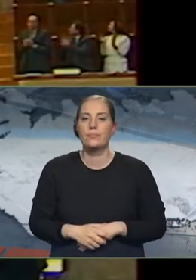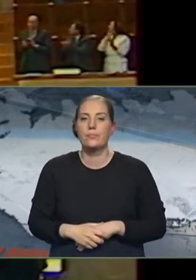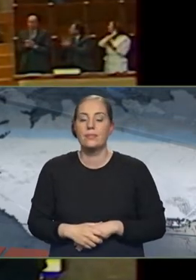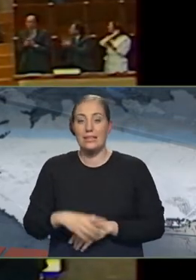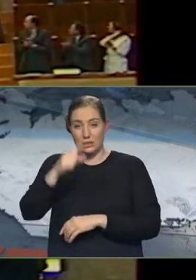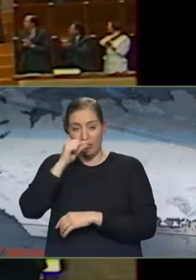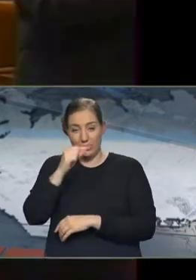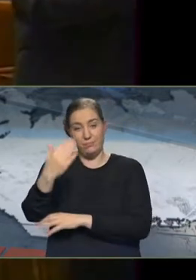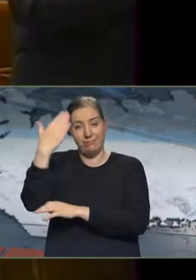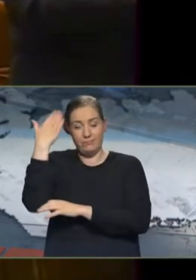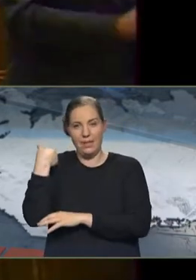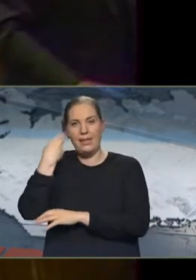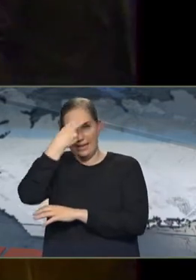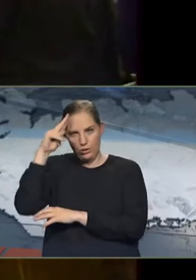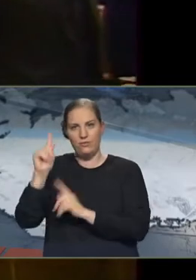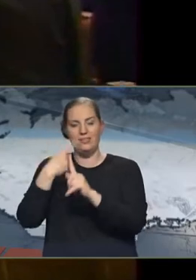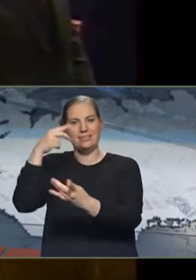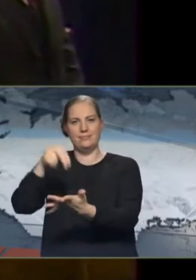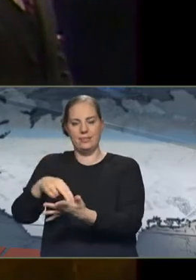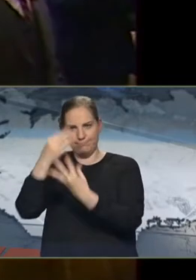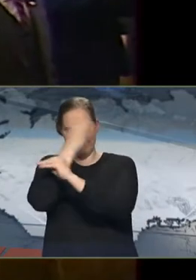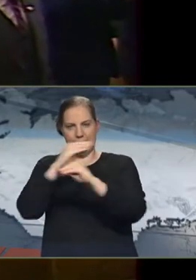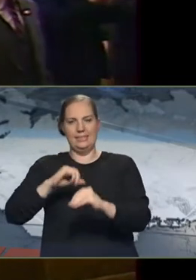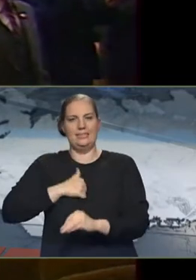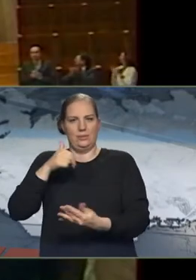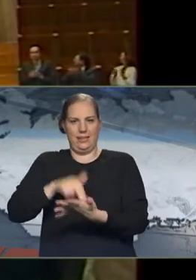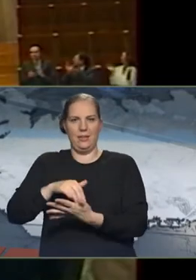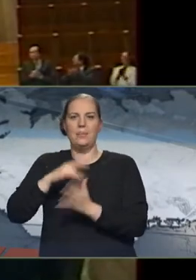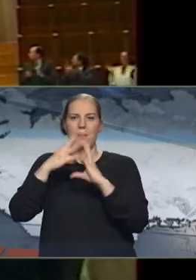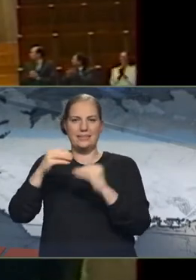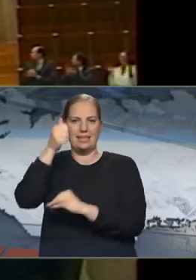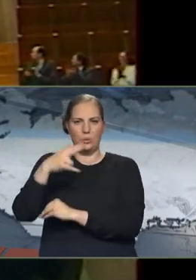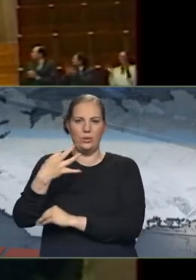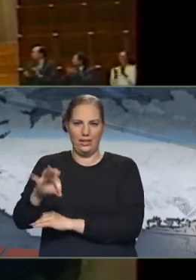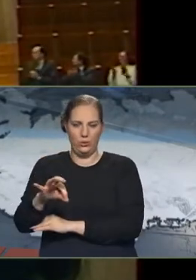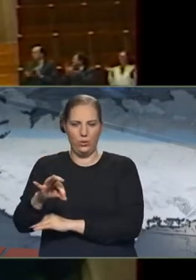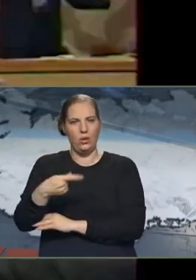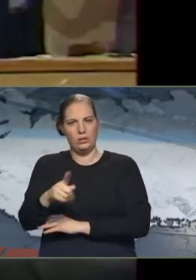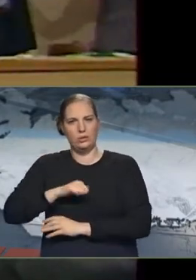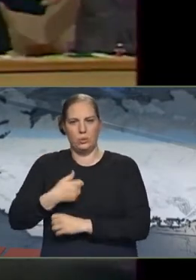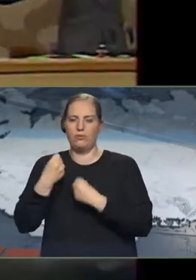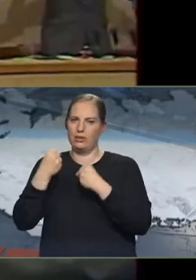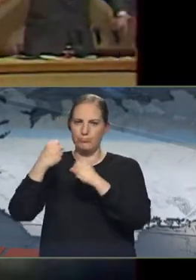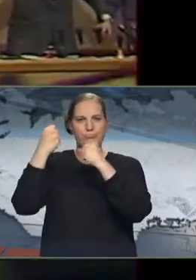innan Sovjeturíkjana sálögu til að lýsa efir sjálfstæði í mars 1990. Þá var mikill hugur í stjórnöldum.